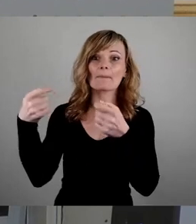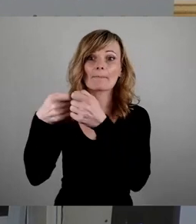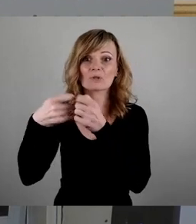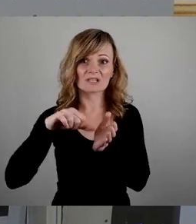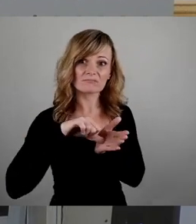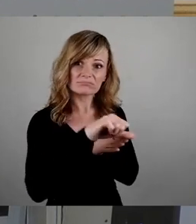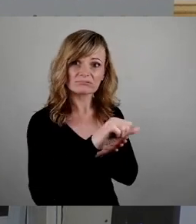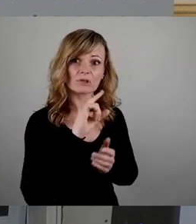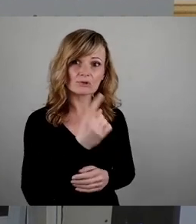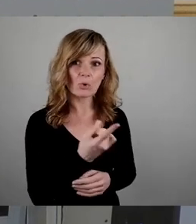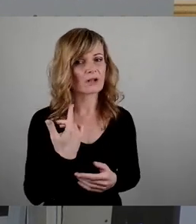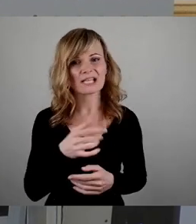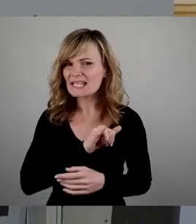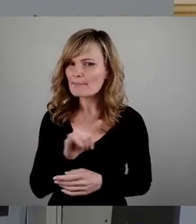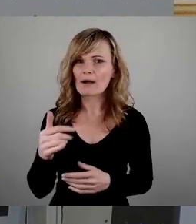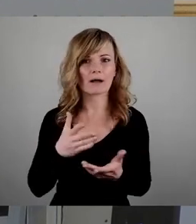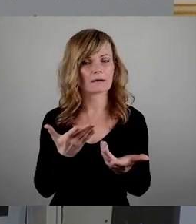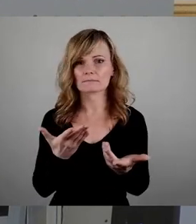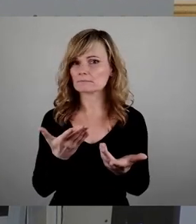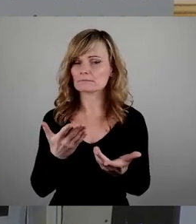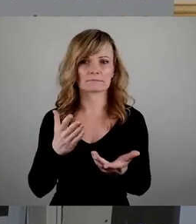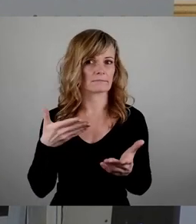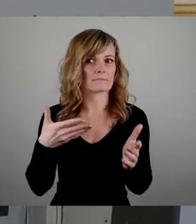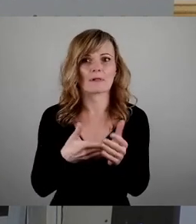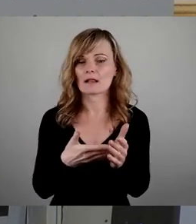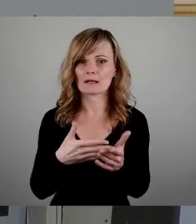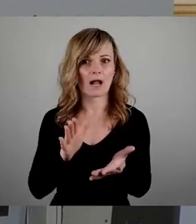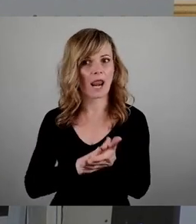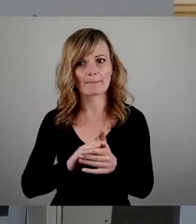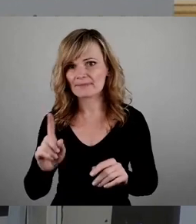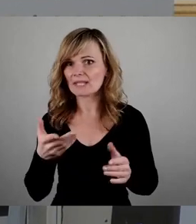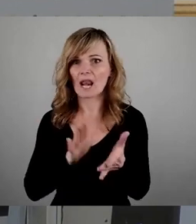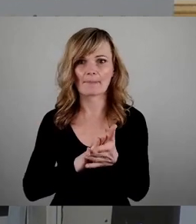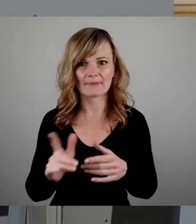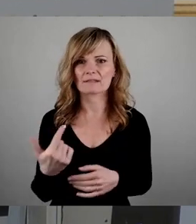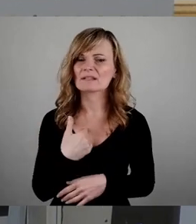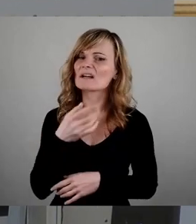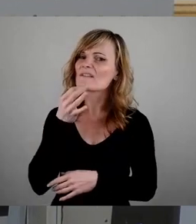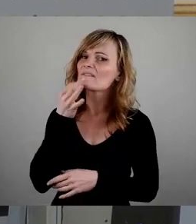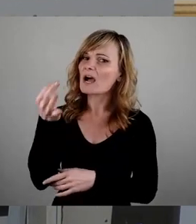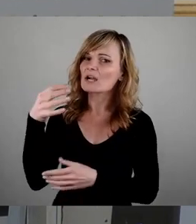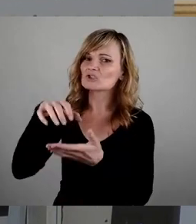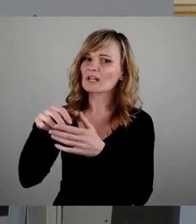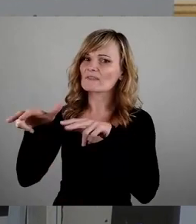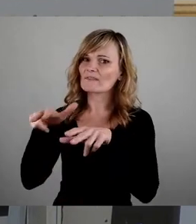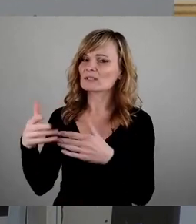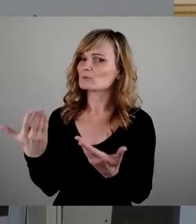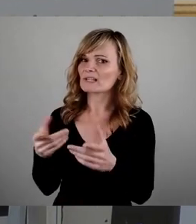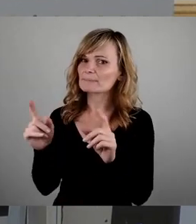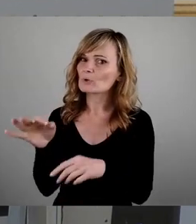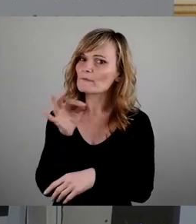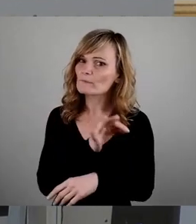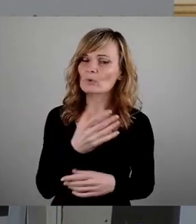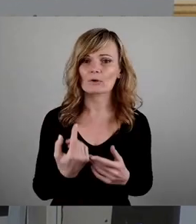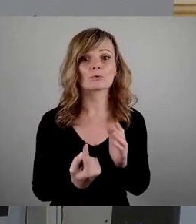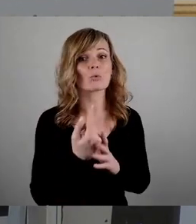gescheitert. Und ich habe bei der Stadtverwaltung nachgefragt, was bedeutet das denn jetzt? Und der Oberbürgermeister hat mir sehr